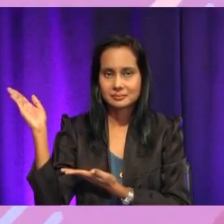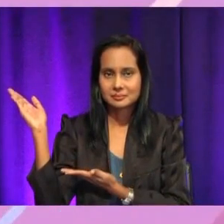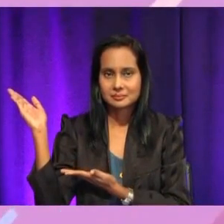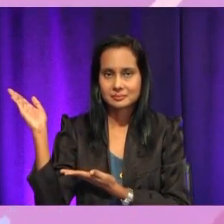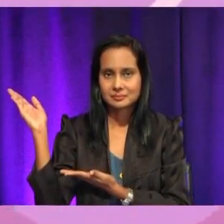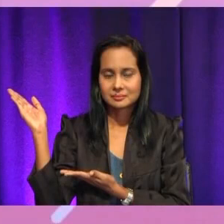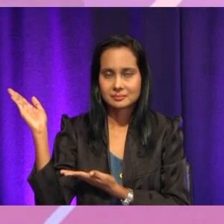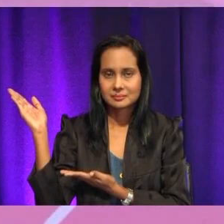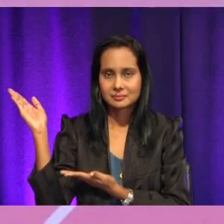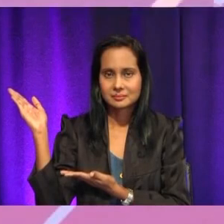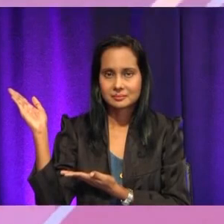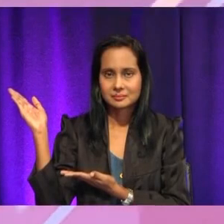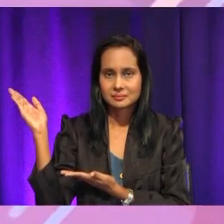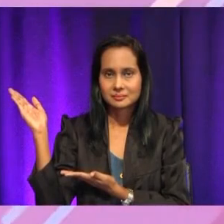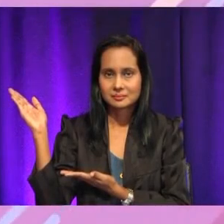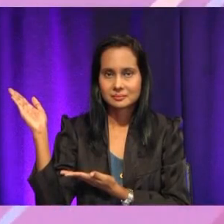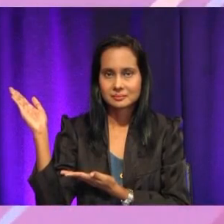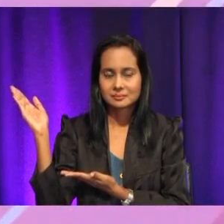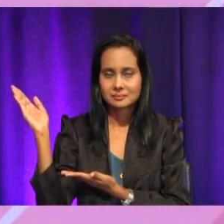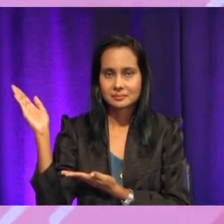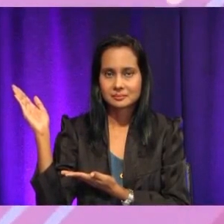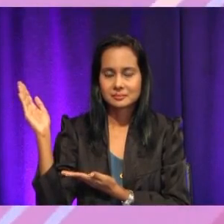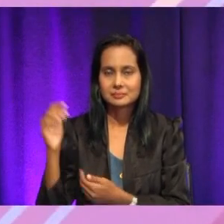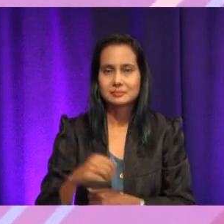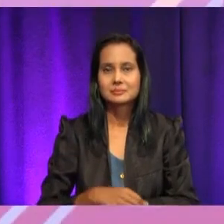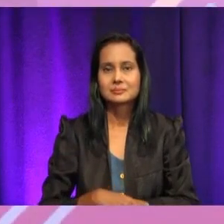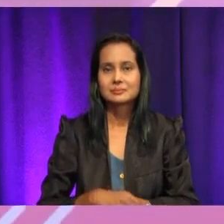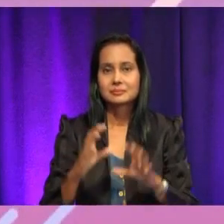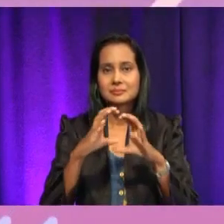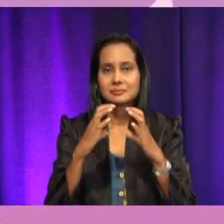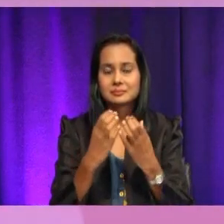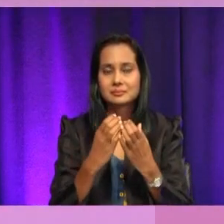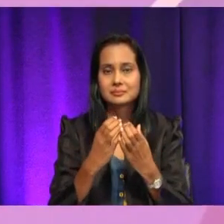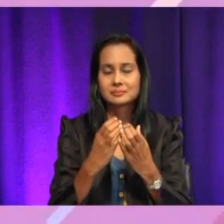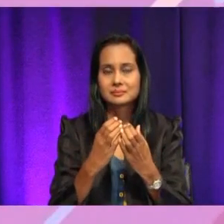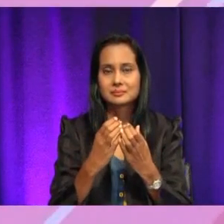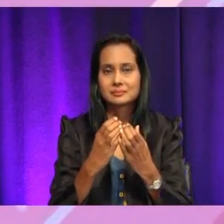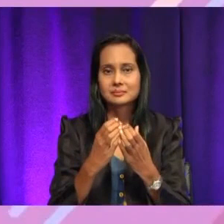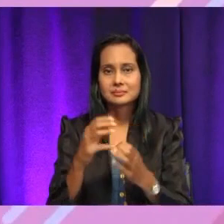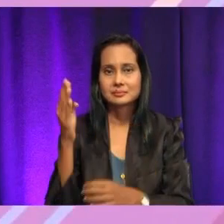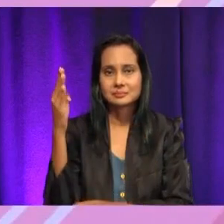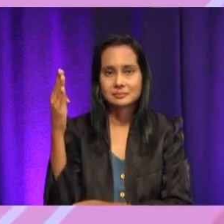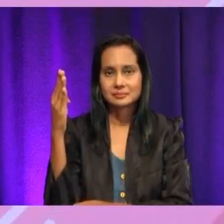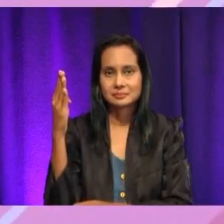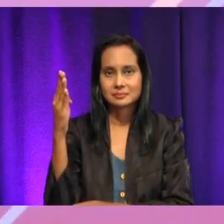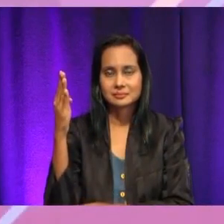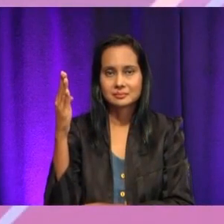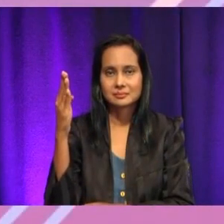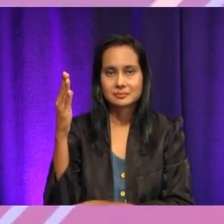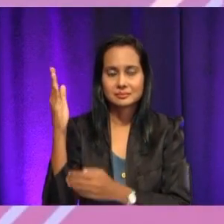dari kumpulan baju merah. Okey, seterusnya kita nak tengok pula siapa kumpulan baju biru.